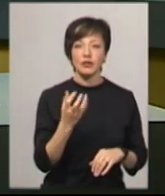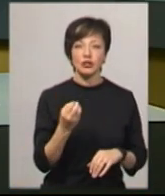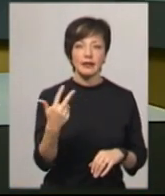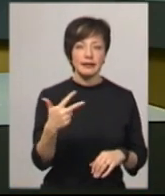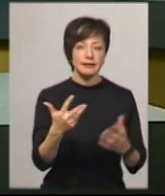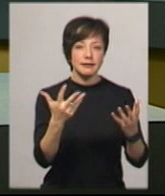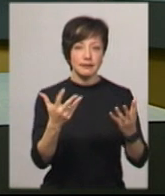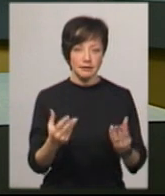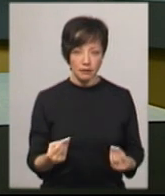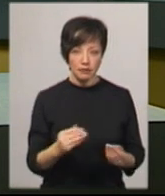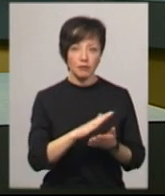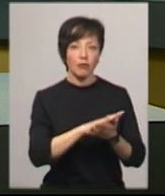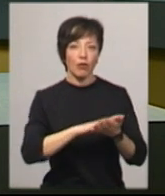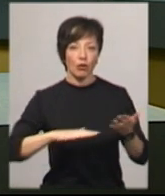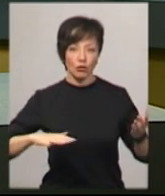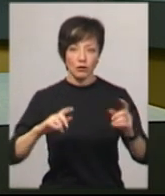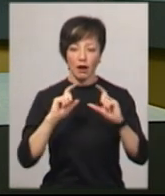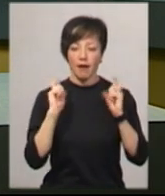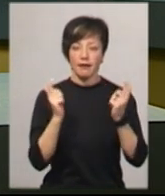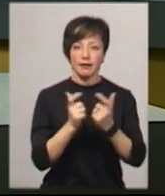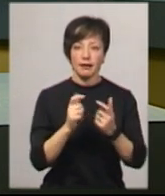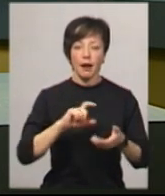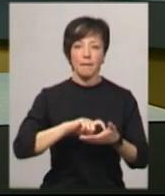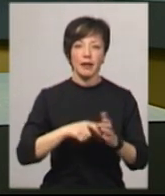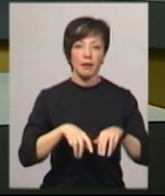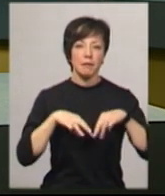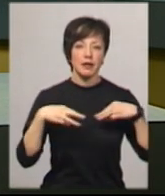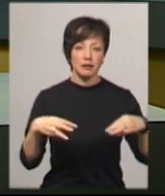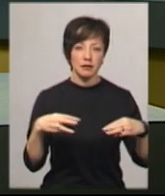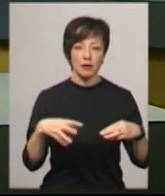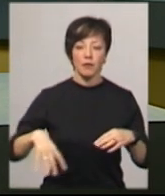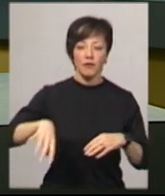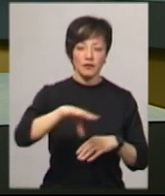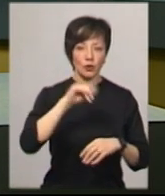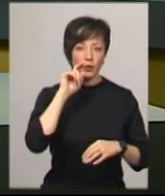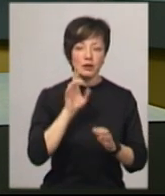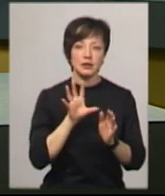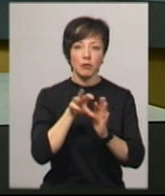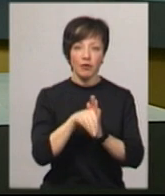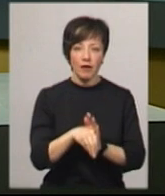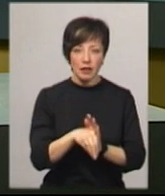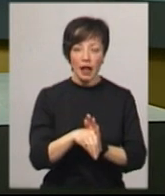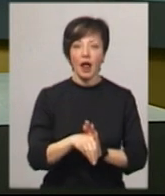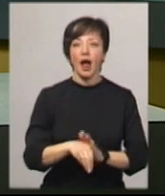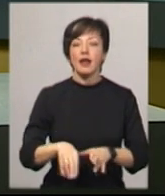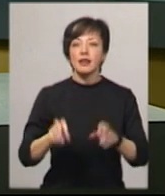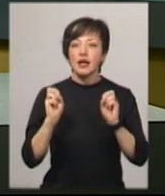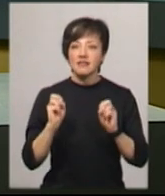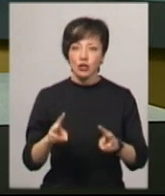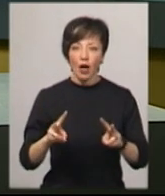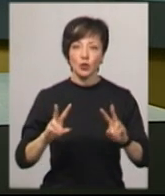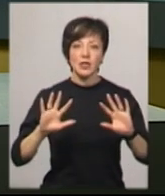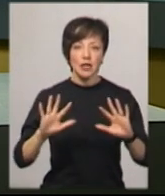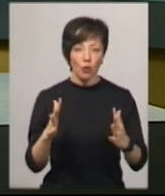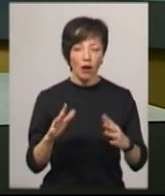днів продовжив карантин в Україні Кабінет міністрів. На додачу, по всій країні запровадили надзвичайну ситуацію, про що уряд